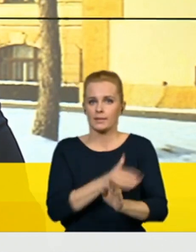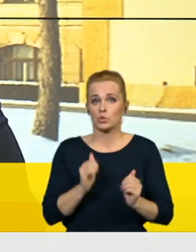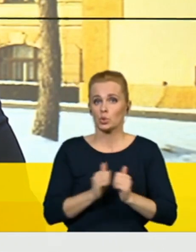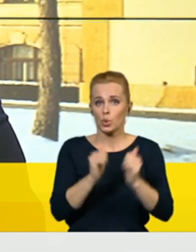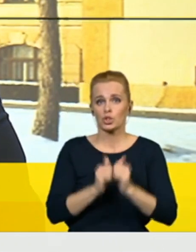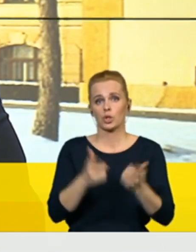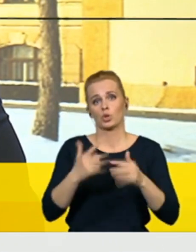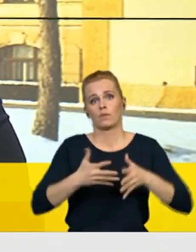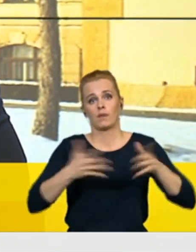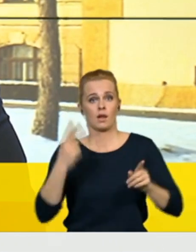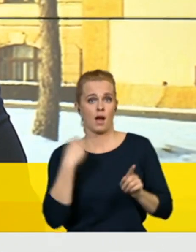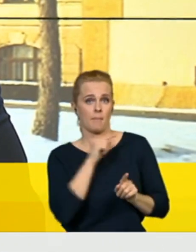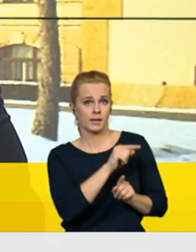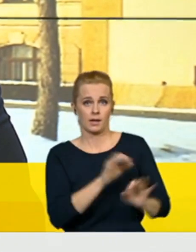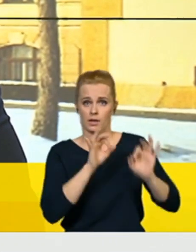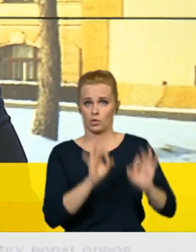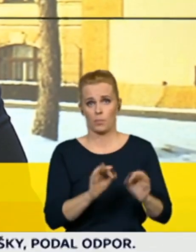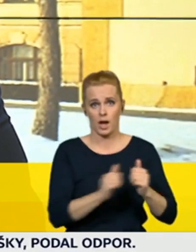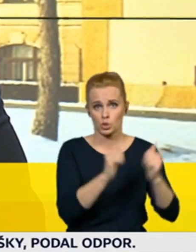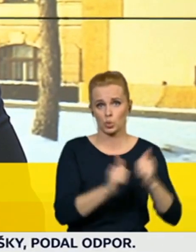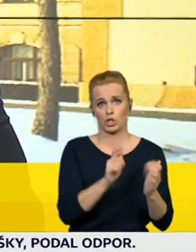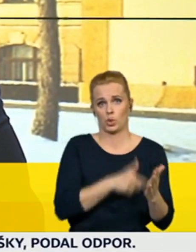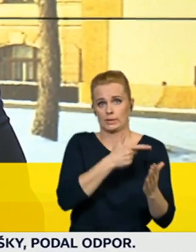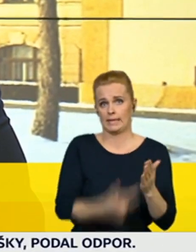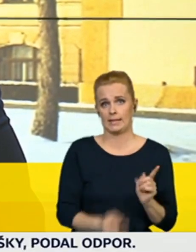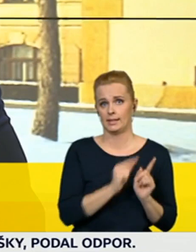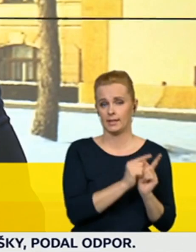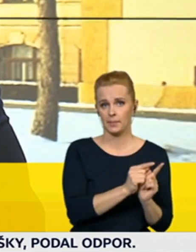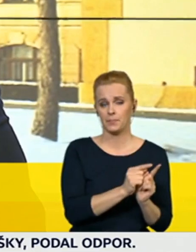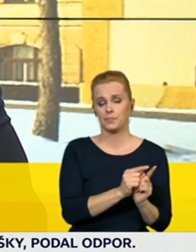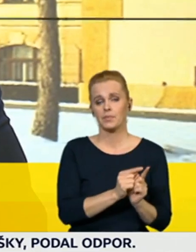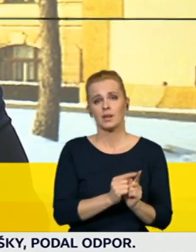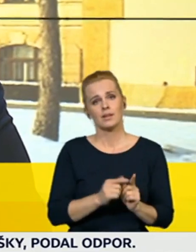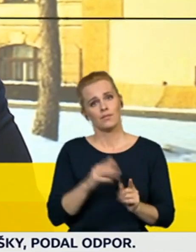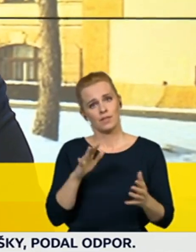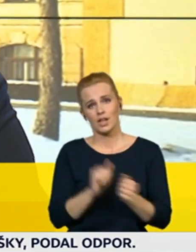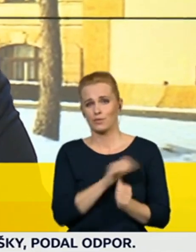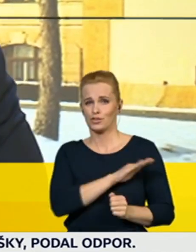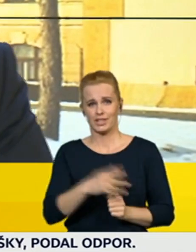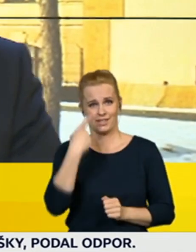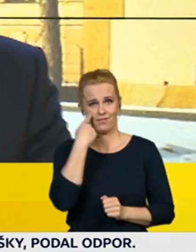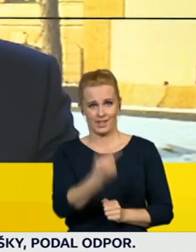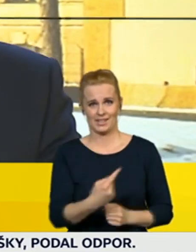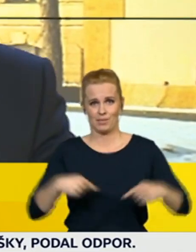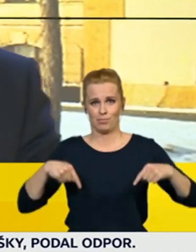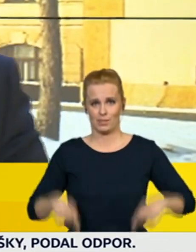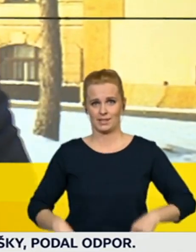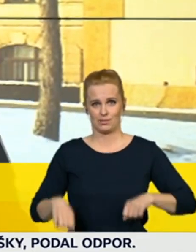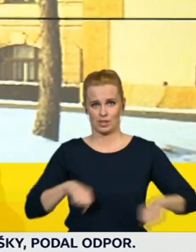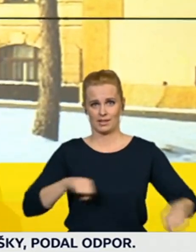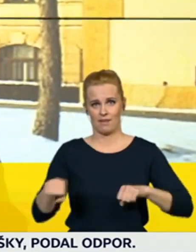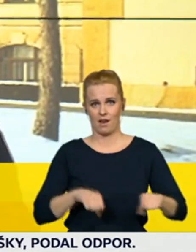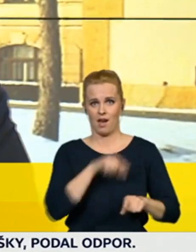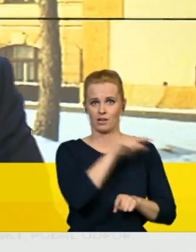nejsou. Já si myslím, jsme všichni viděli pana britského premiéra, který byl velmi